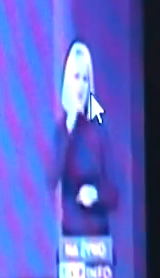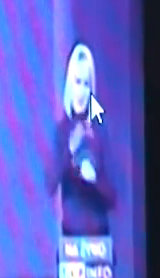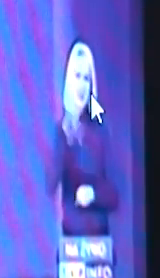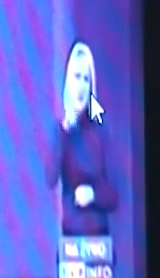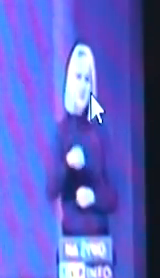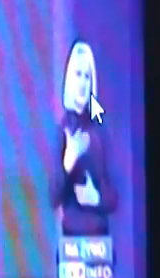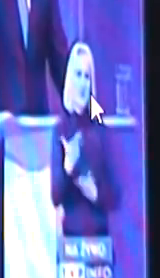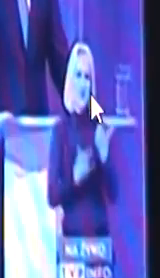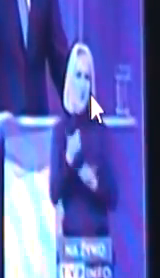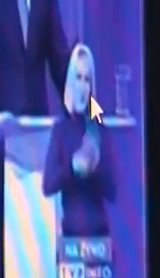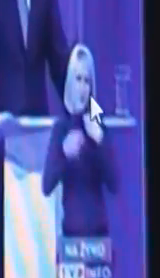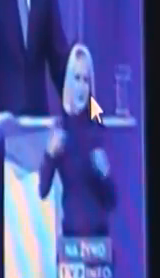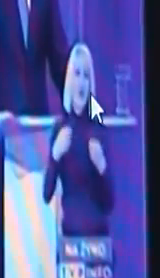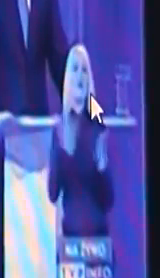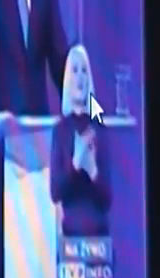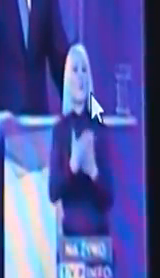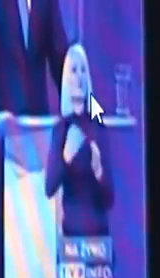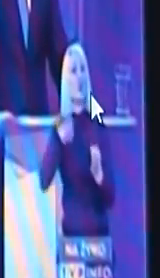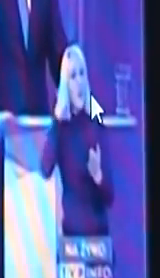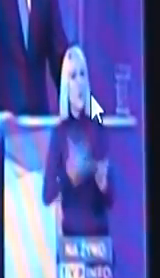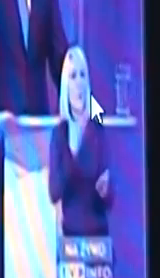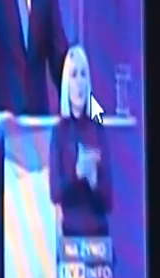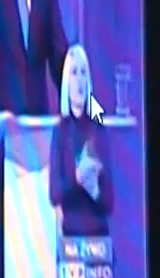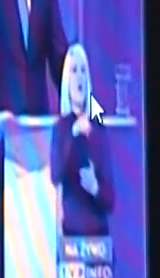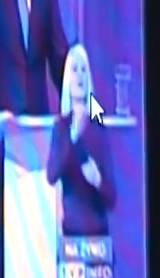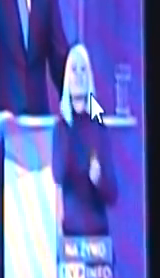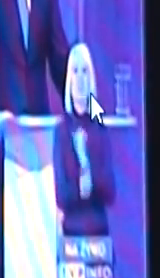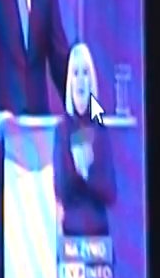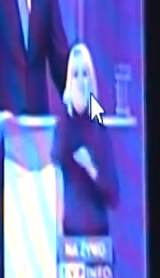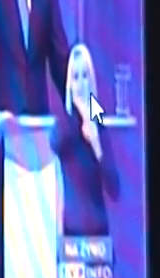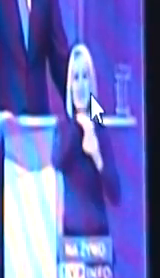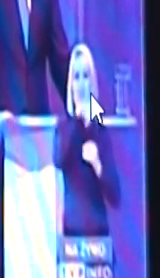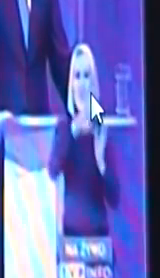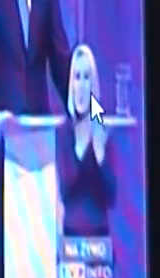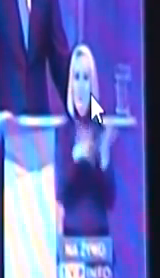Z brzmienia artykułu 24 ust. 1 wynika, że